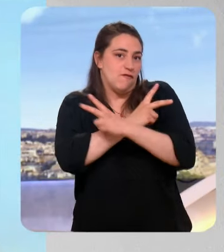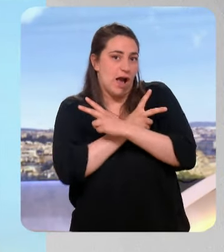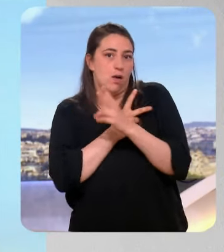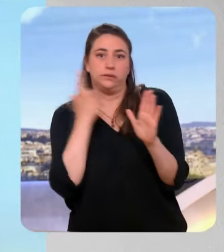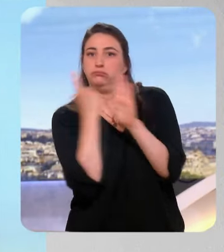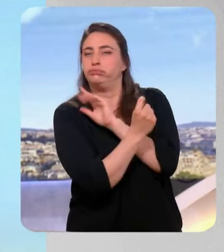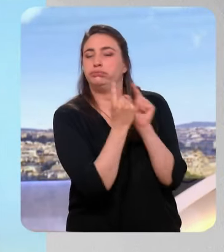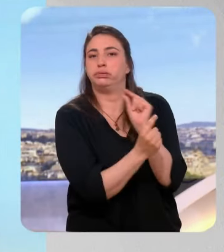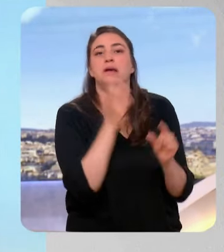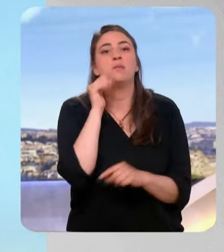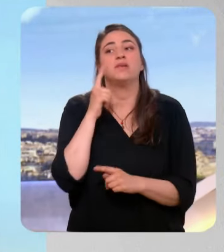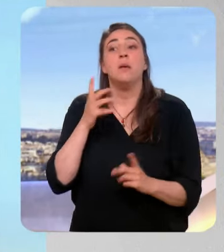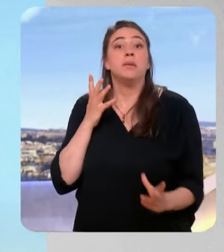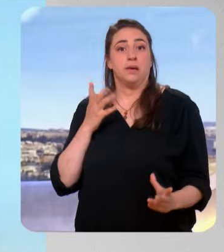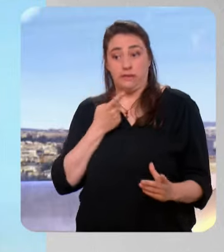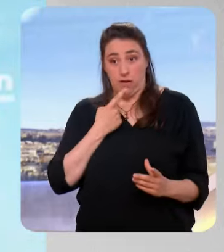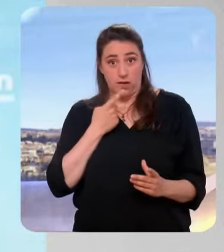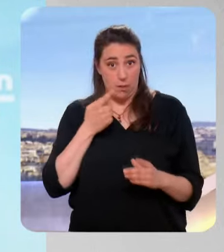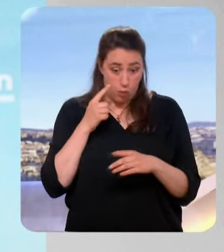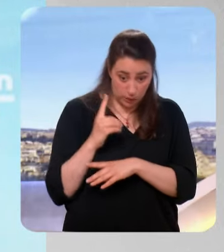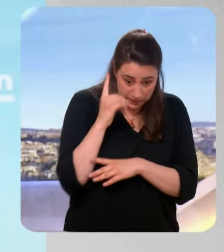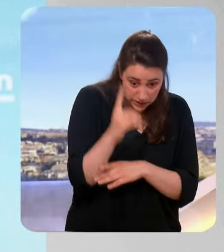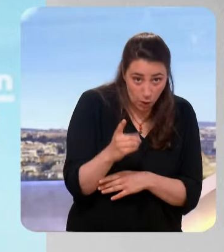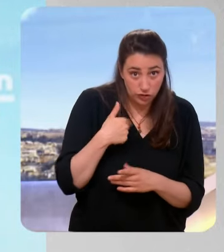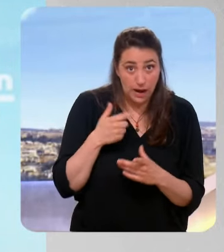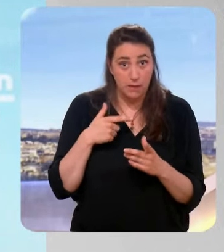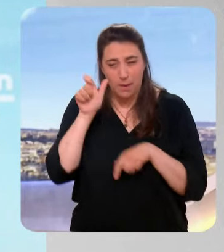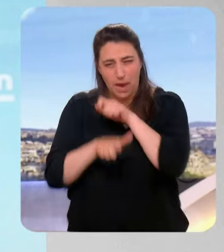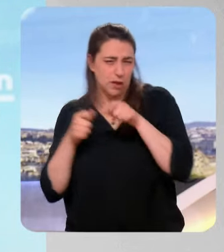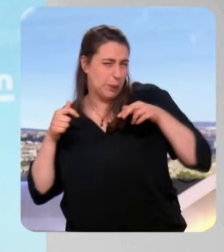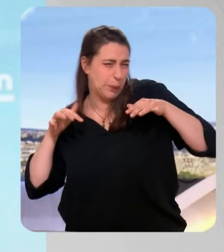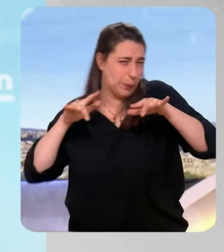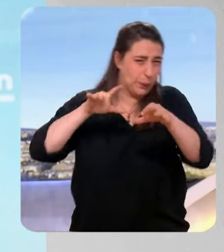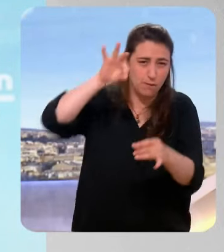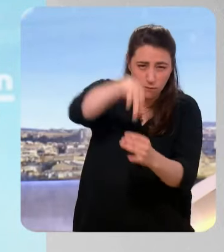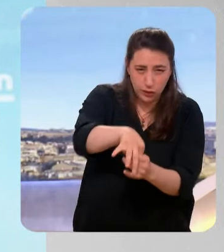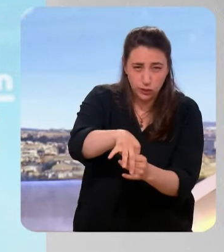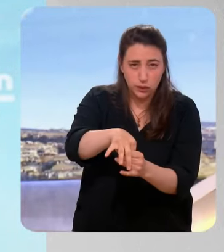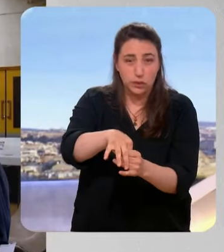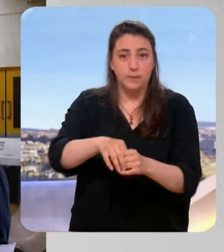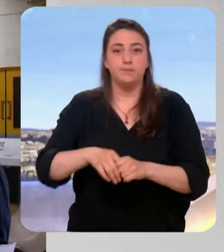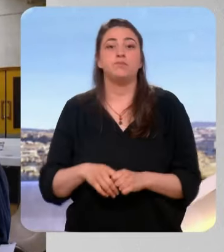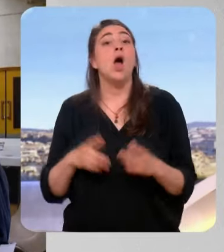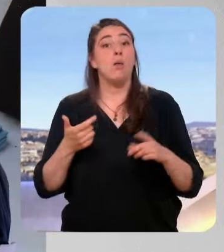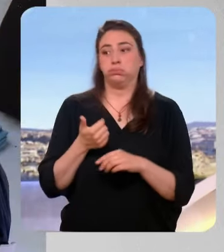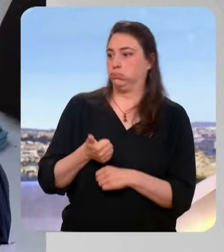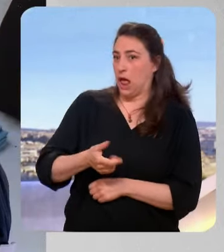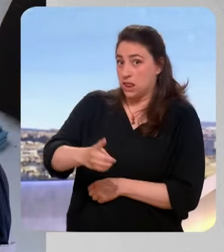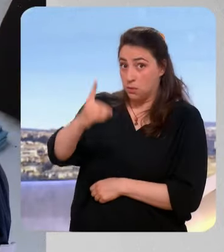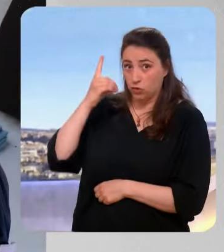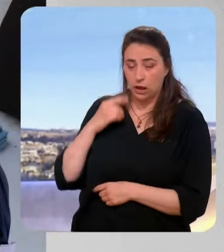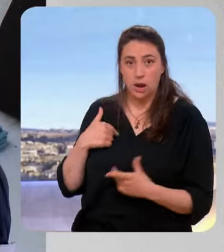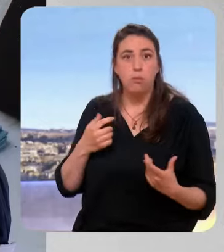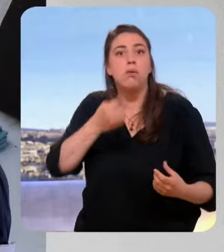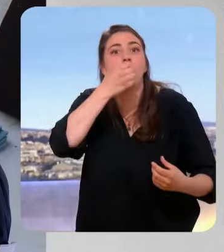encore supérieure à celle de dimanche dernier qui était déjà exceptionnelle ? – participation avait été bonne évidemment, traditionnellement entre le premier et le second